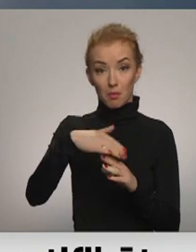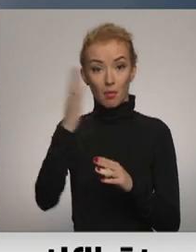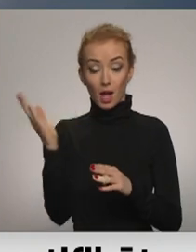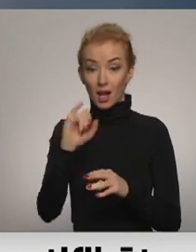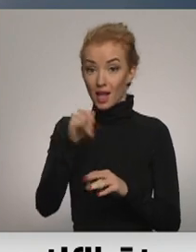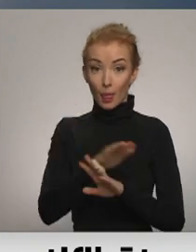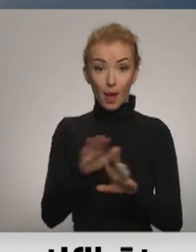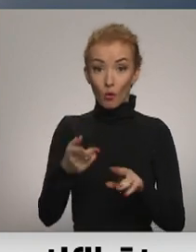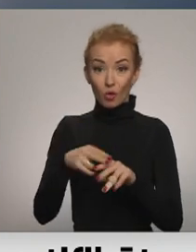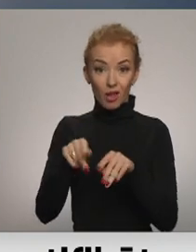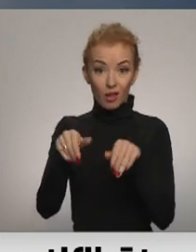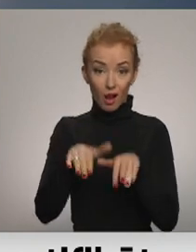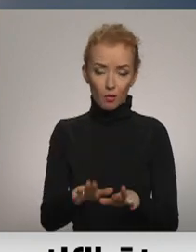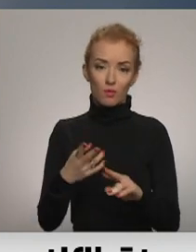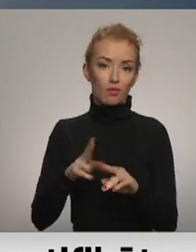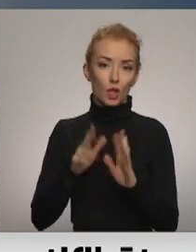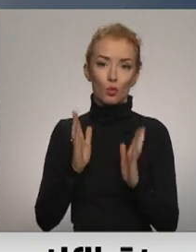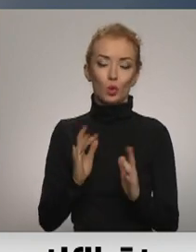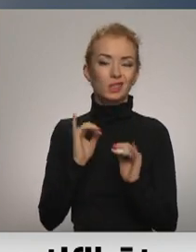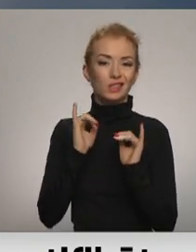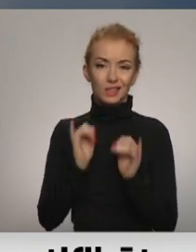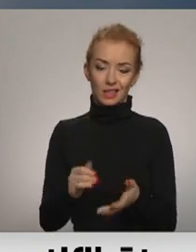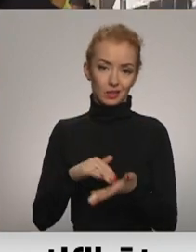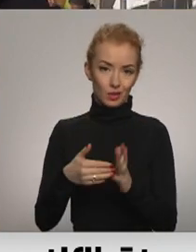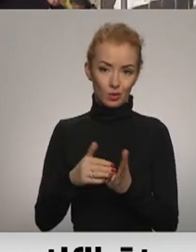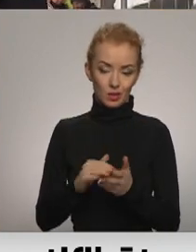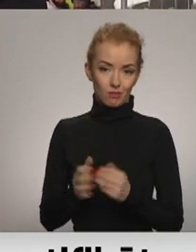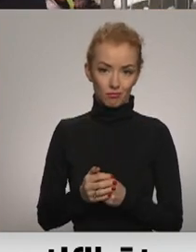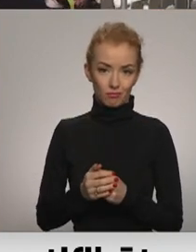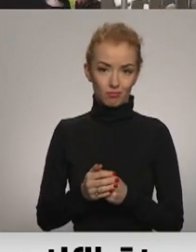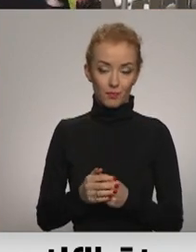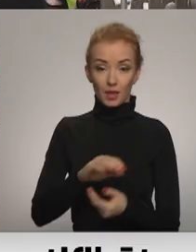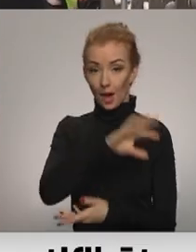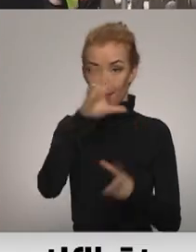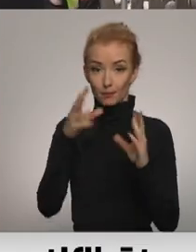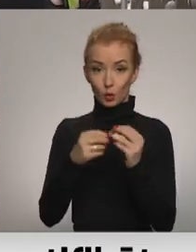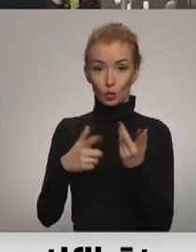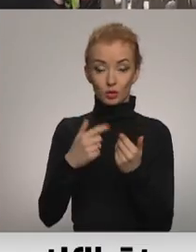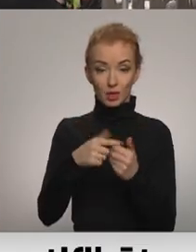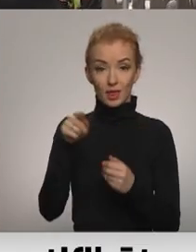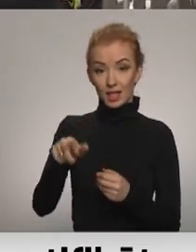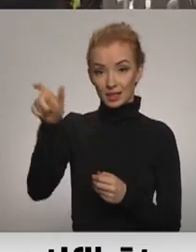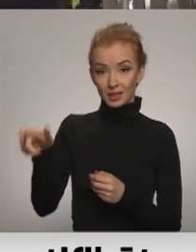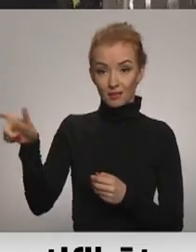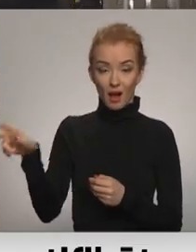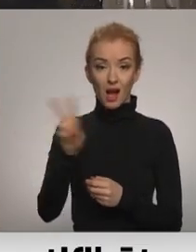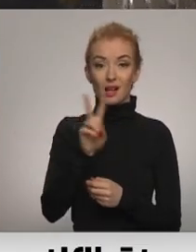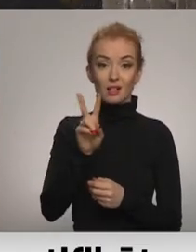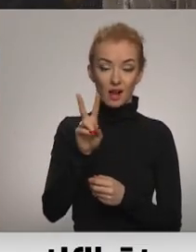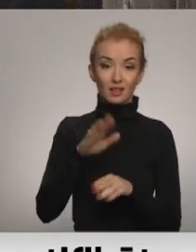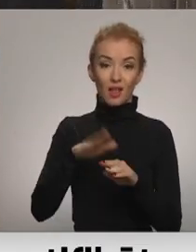nebūtu šāda lēma, mēs domāju, ka mēs būtu pilnīgi citā situācijā. Absolutos skaitos to cilvēku skaits, kuri certifikāta